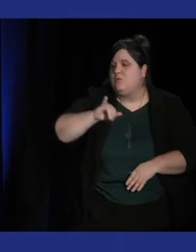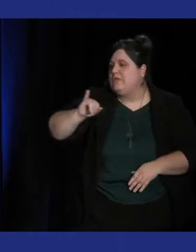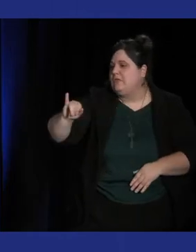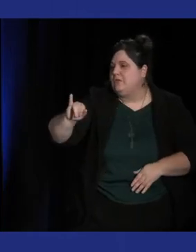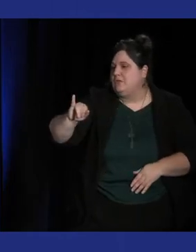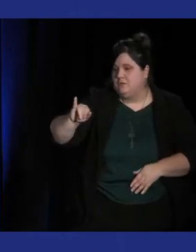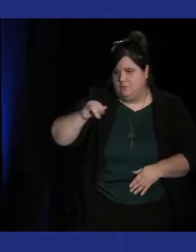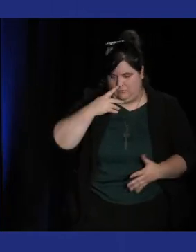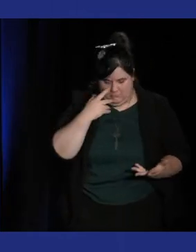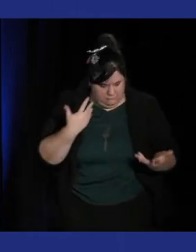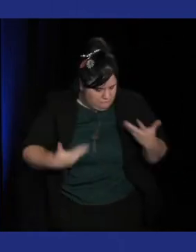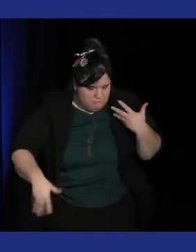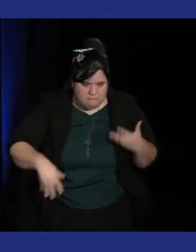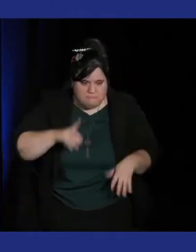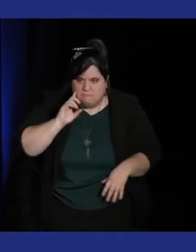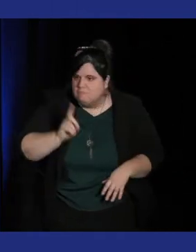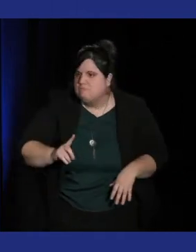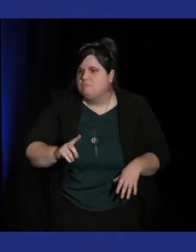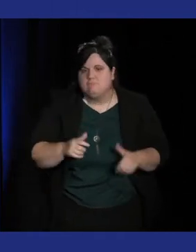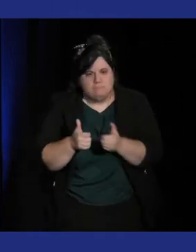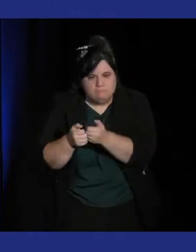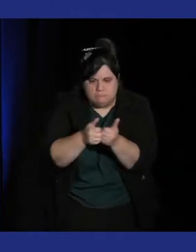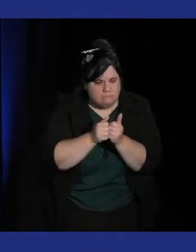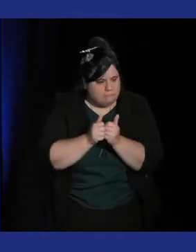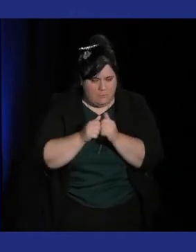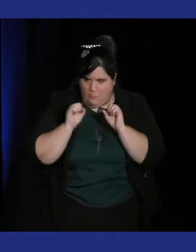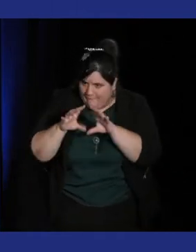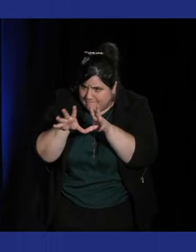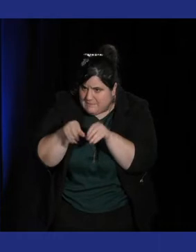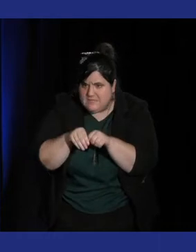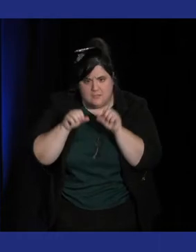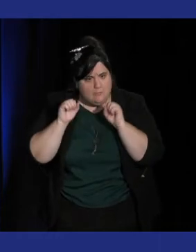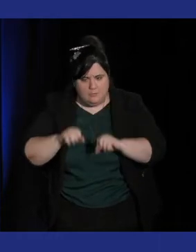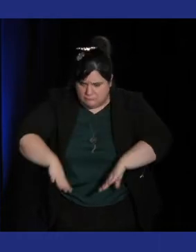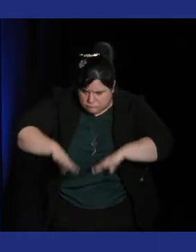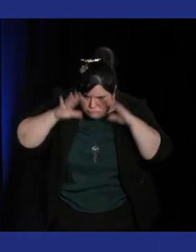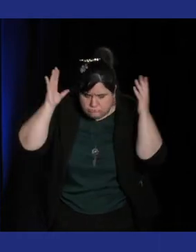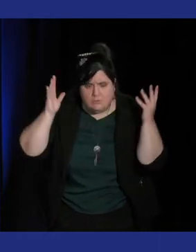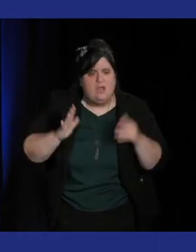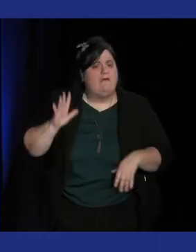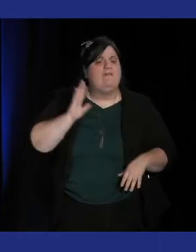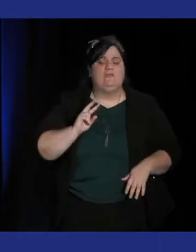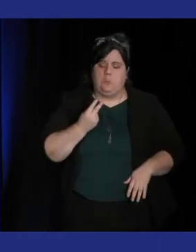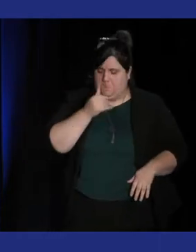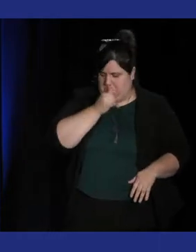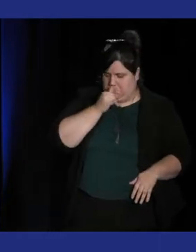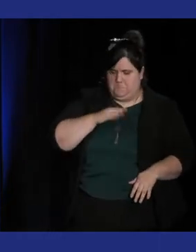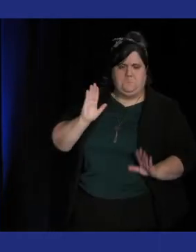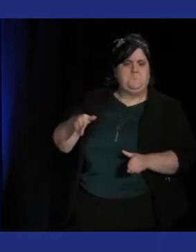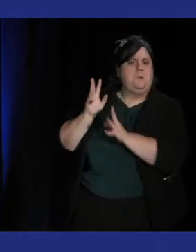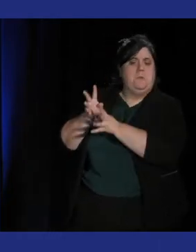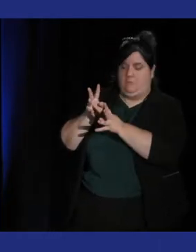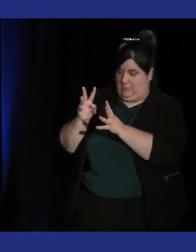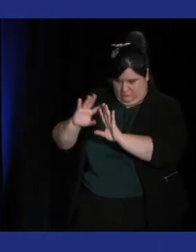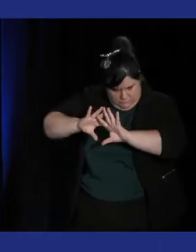à se décomplexer un petit peu du rapport aux jeux vidéo et peut-être aussi le côté un peu ridicule qui était un peu moqué de ces